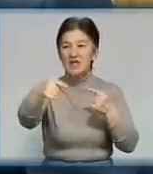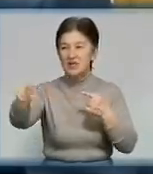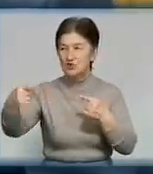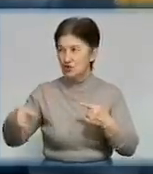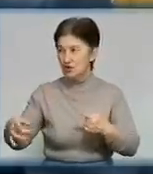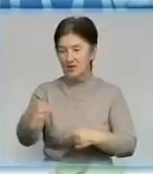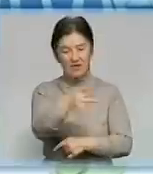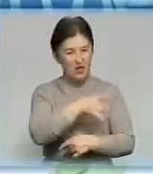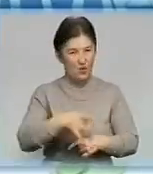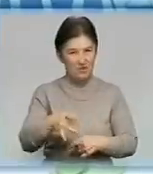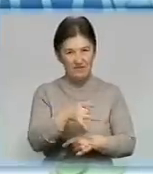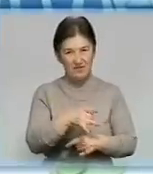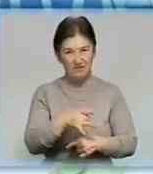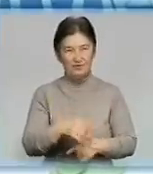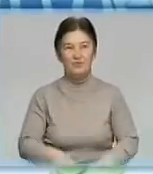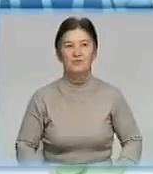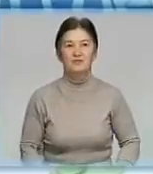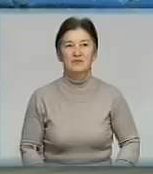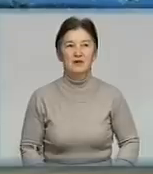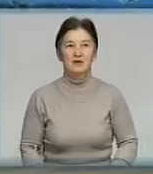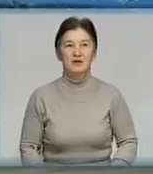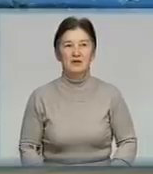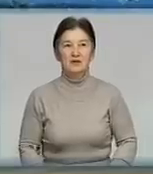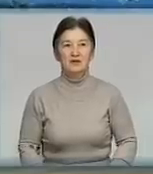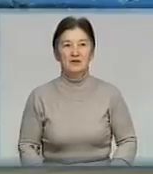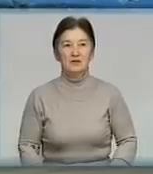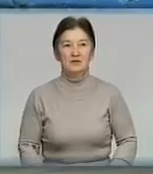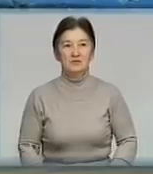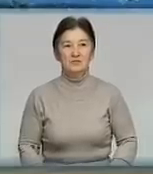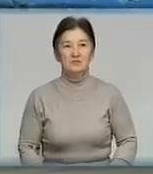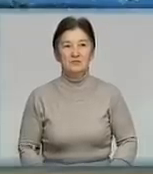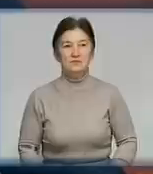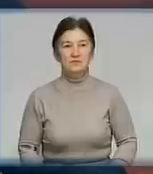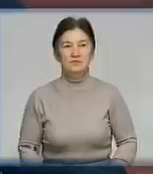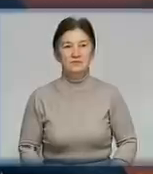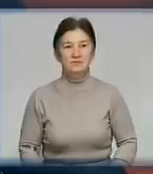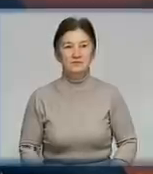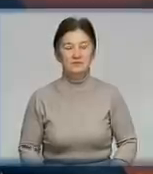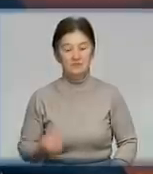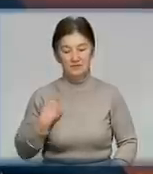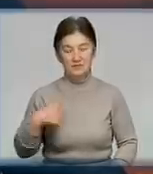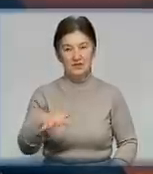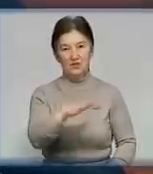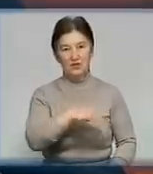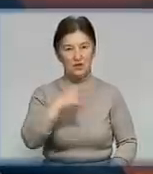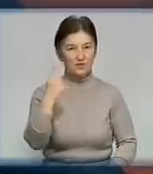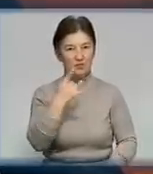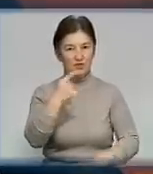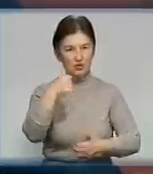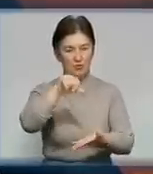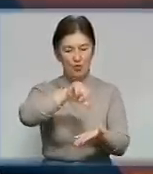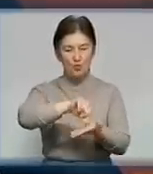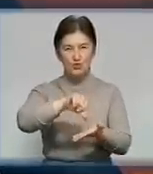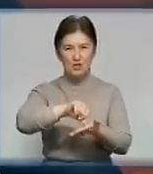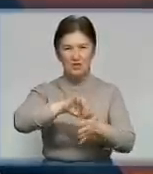якщо, нашого обласного центру. Ігор В'юн, Євген Скачко, «Погляд». Кіровоград вперше став учасником всеукраїнського